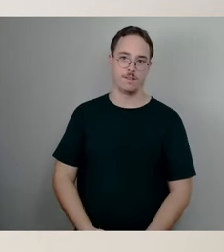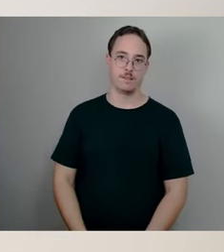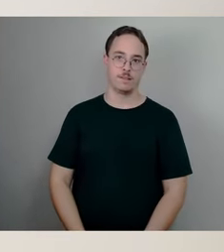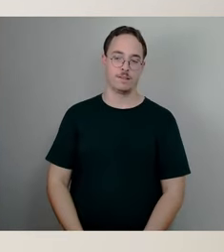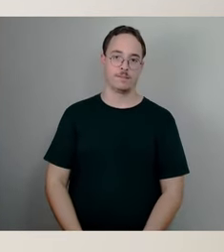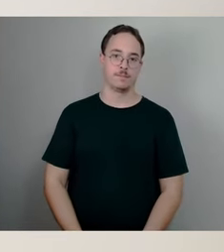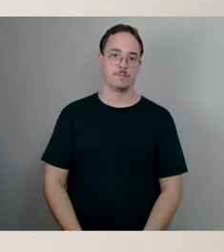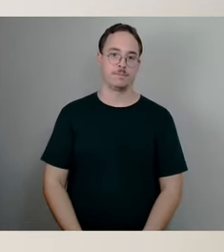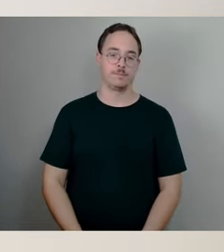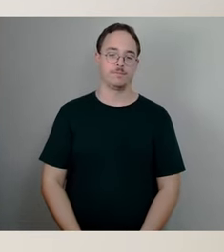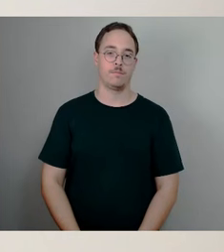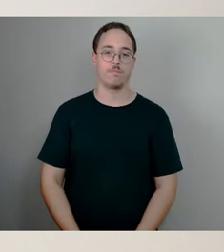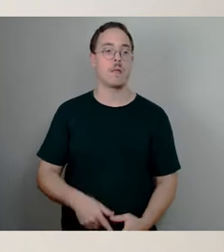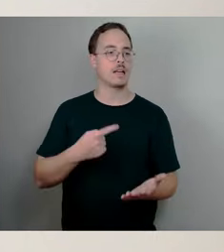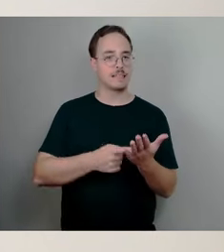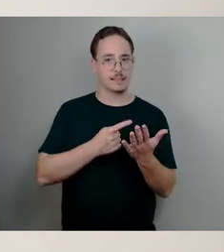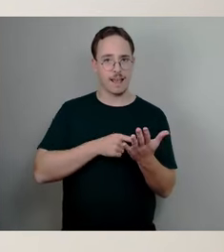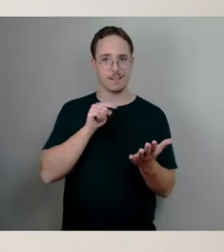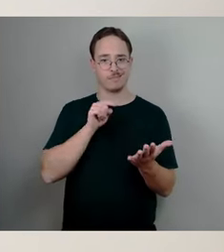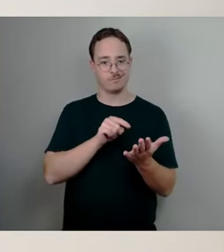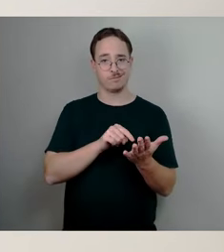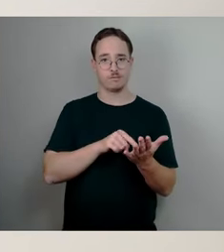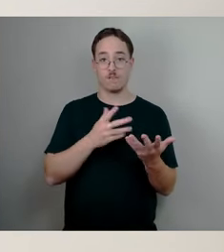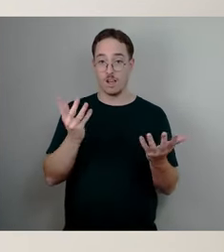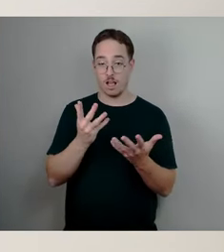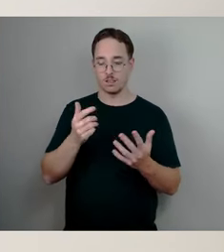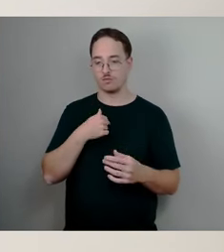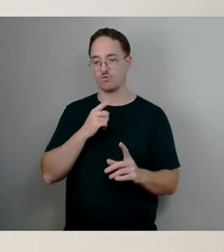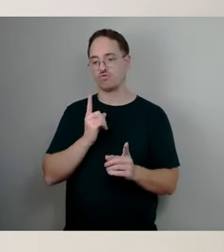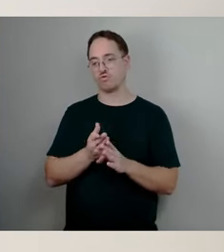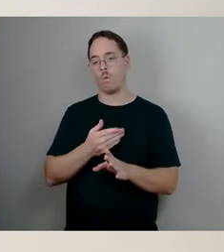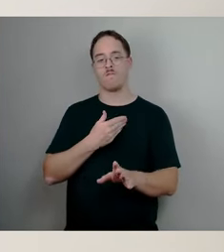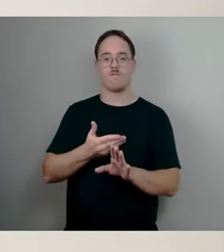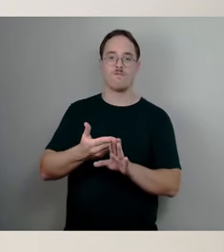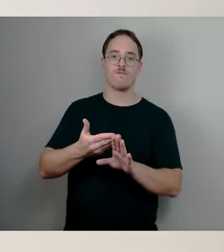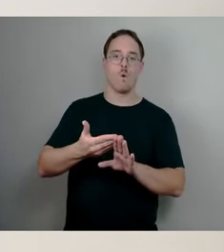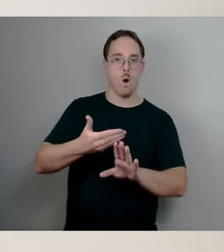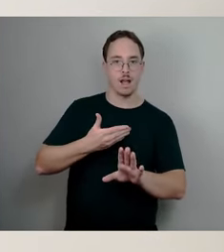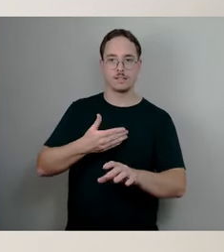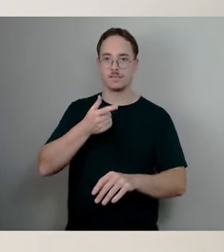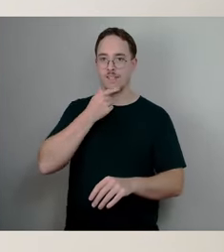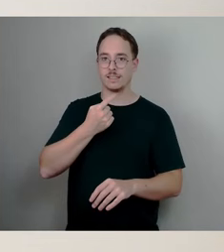die Kriterien angeht, will ich schon mal vorausschicken, dass wir da im Jugendhilfeausschuss einen